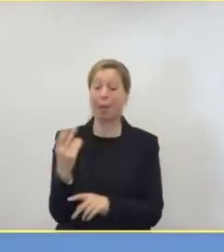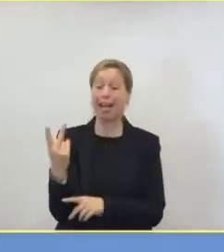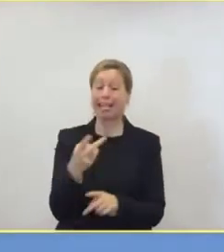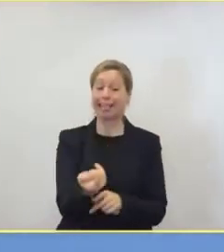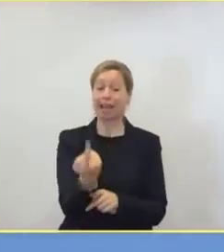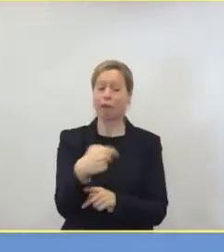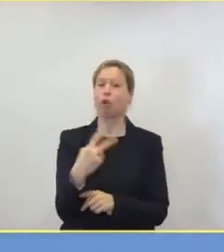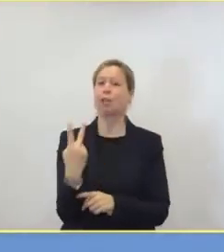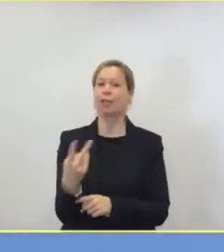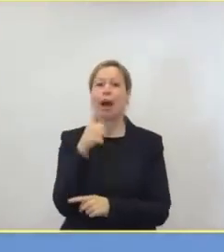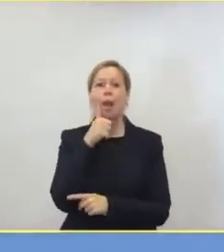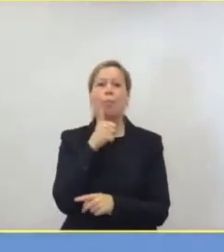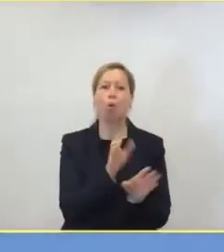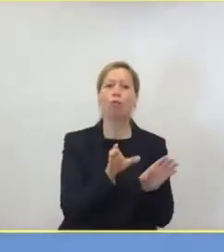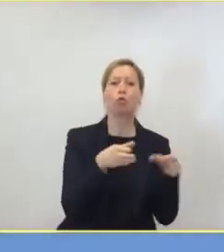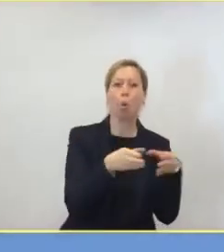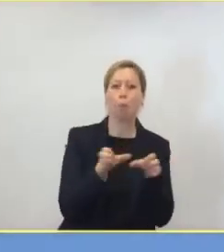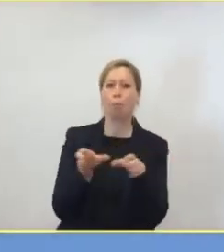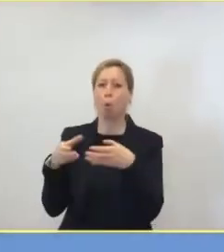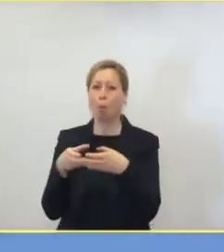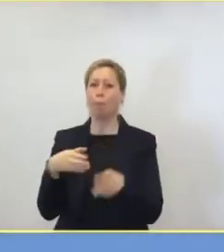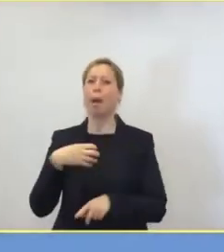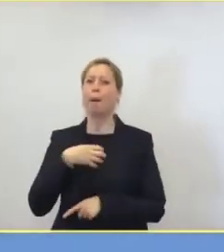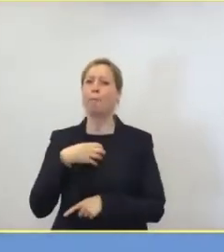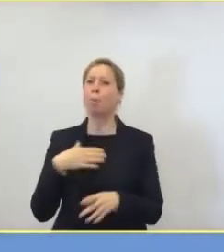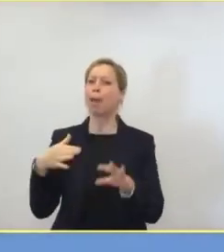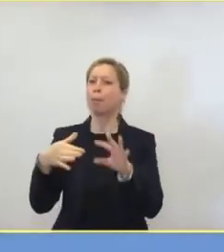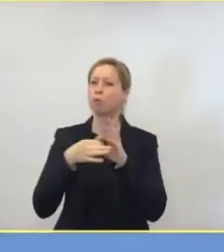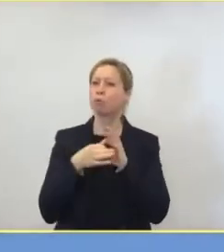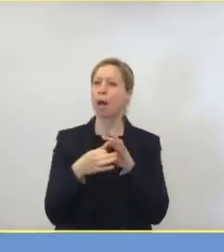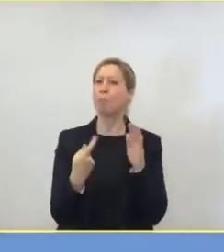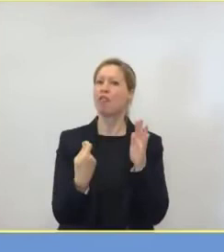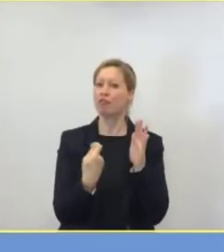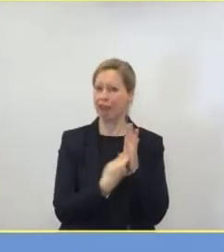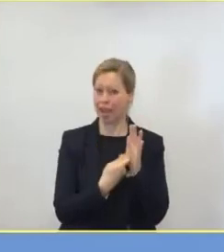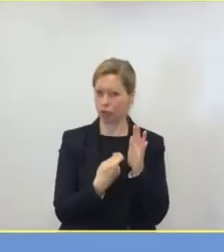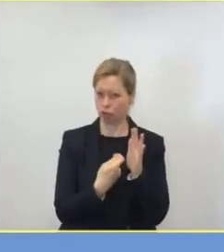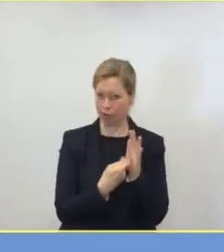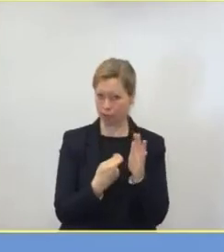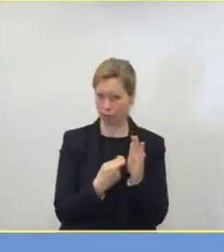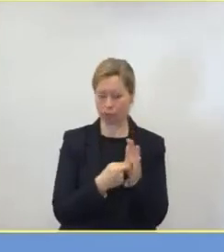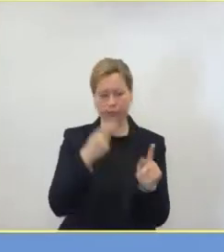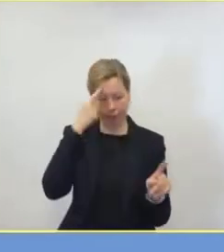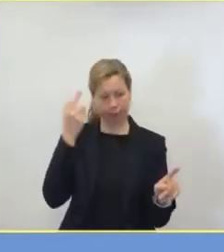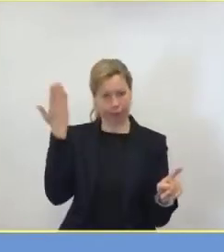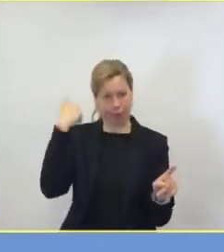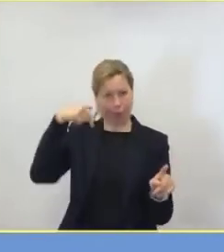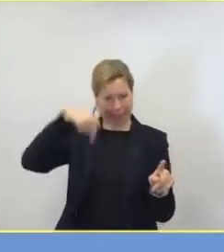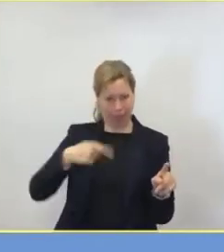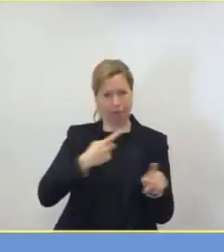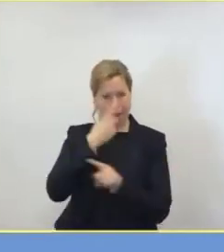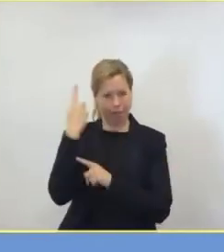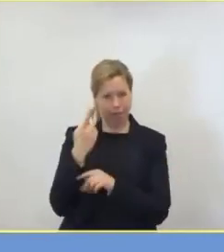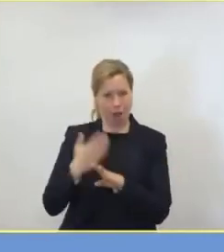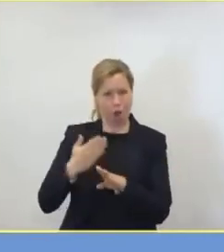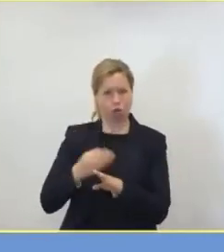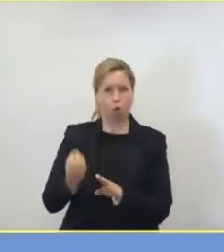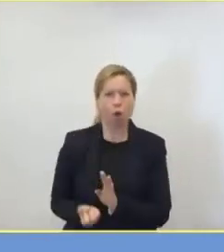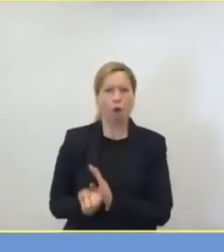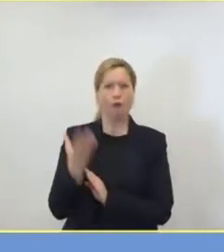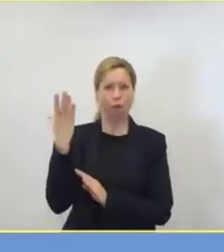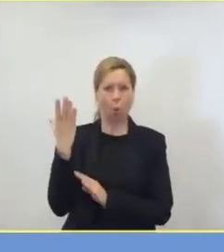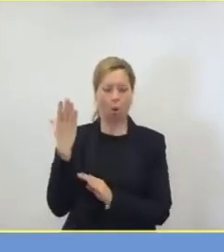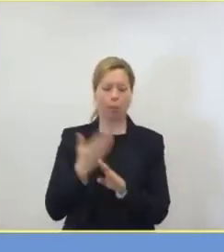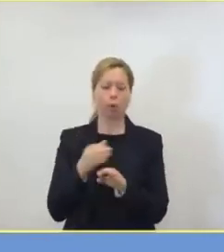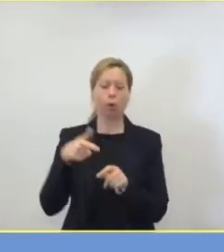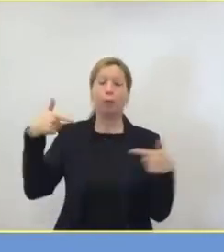oder ein Wertschätzungsproblem. Bei der Pflege wurde das ja schon im Frühjahr blitzschnell erkannt, aber interessanterweise